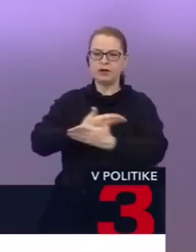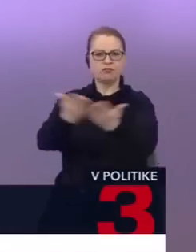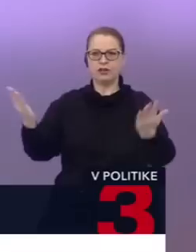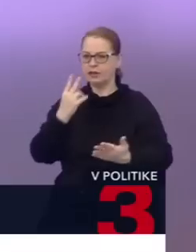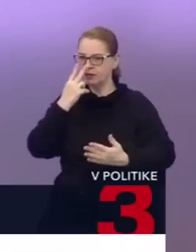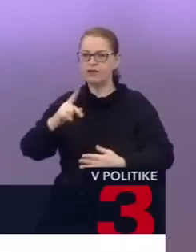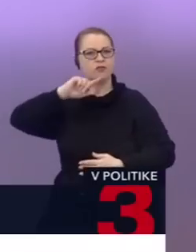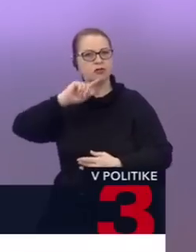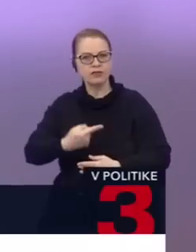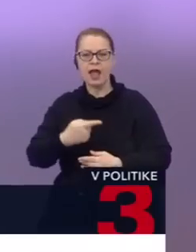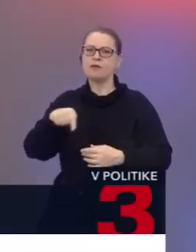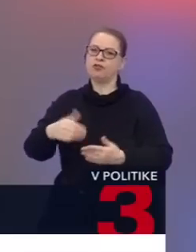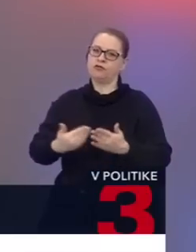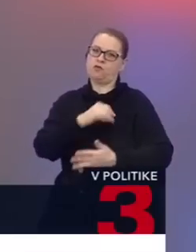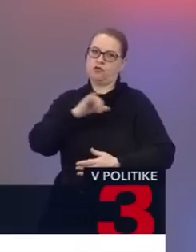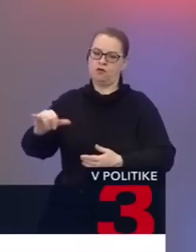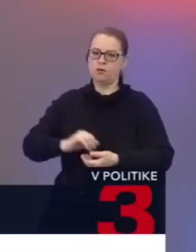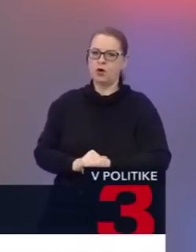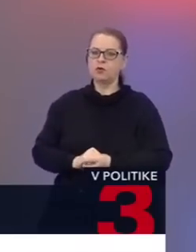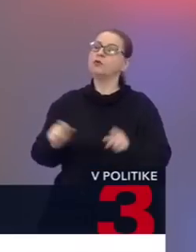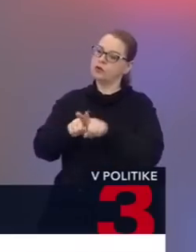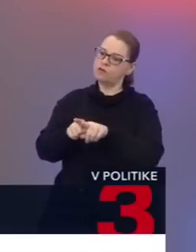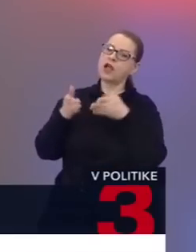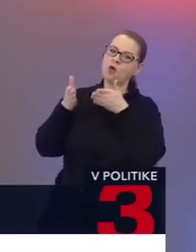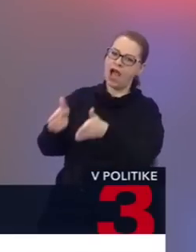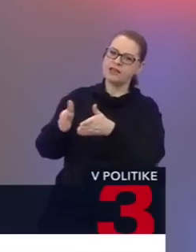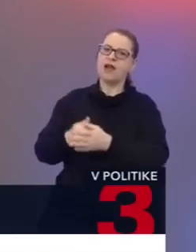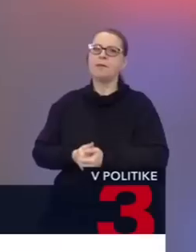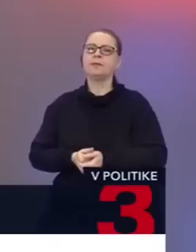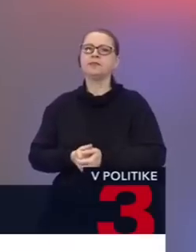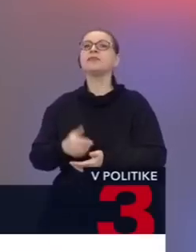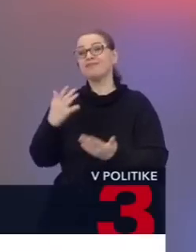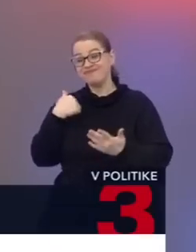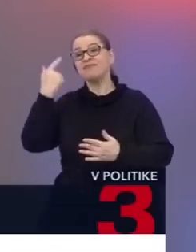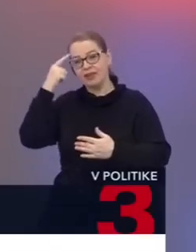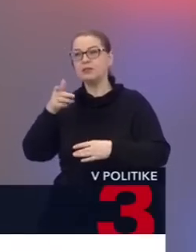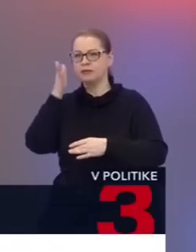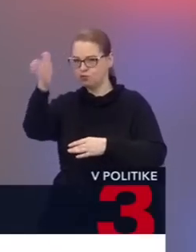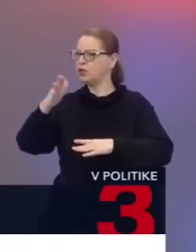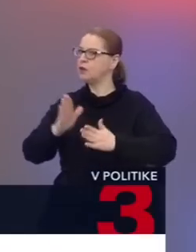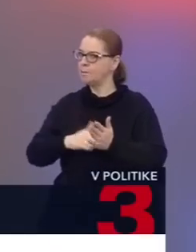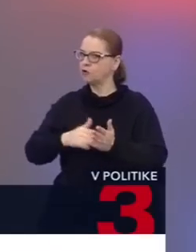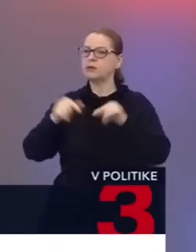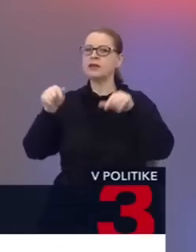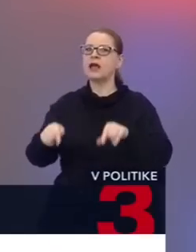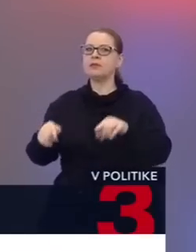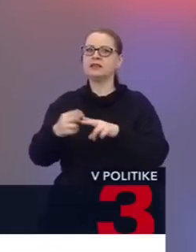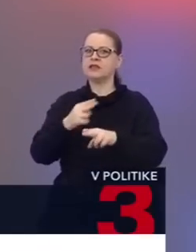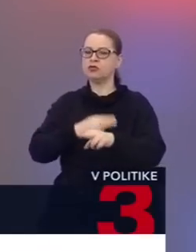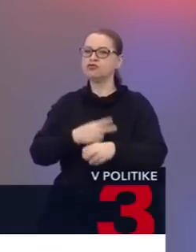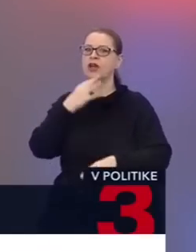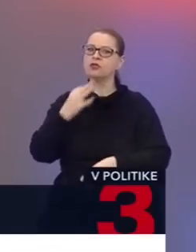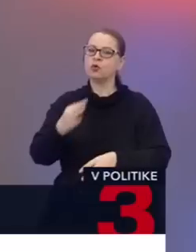všetko najlepšie v novom roku. Všetko najlepšie aj vám. Myslím si, že to budete asi potrebovať, aby ste túto krajinu úspešne